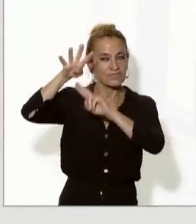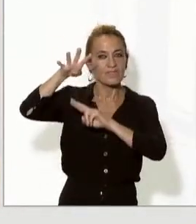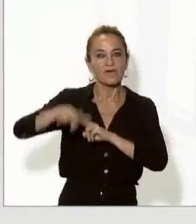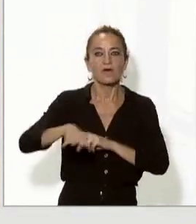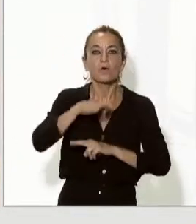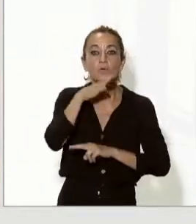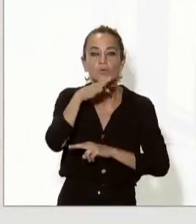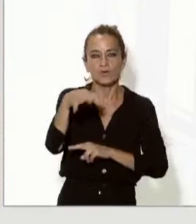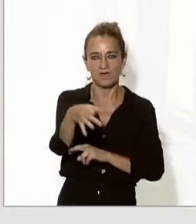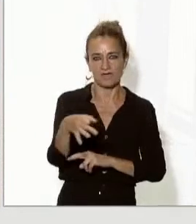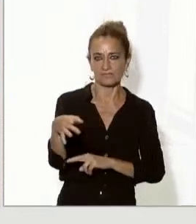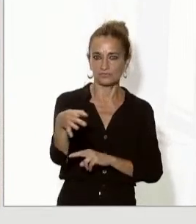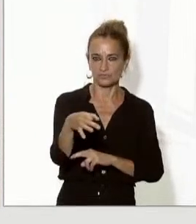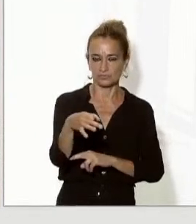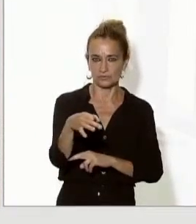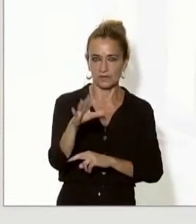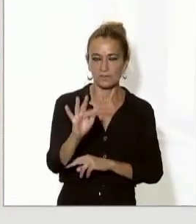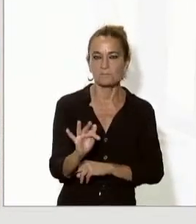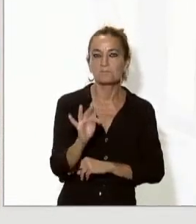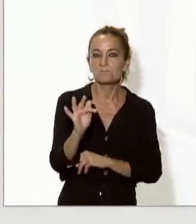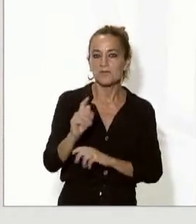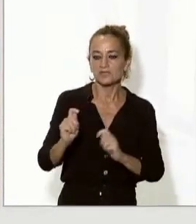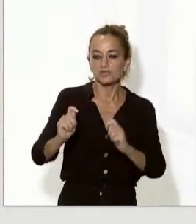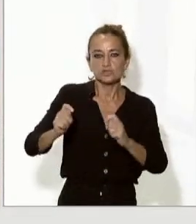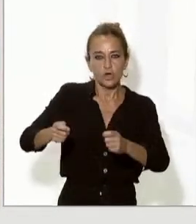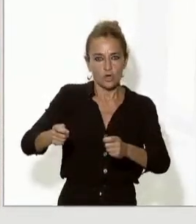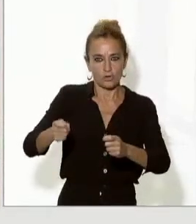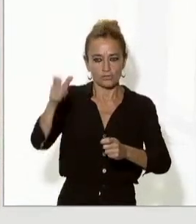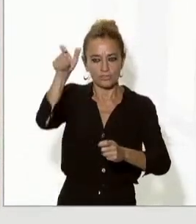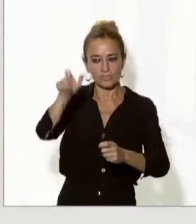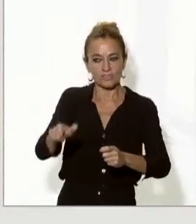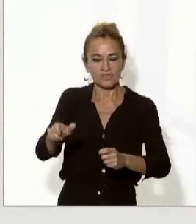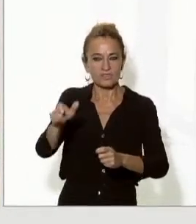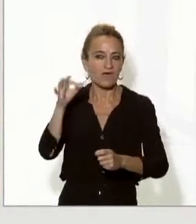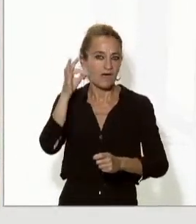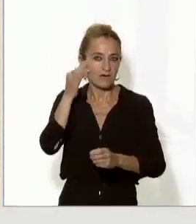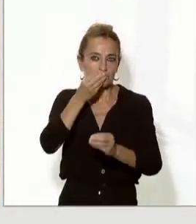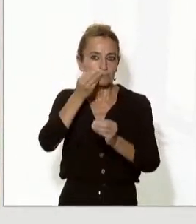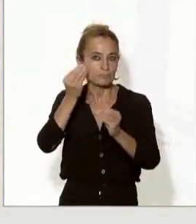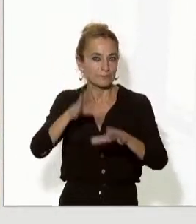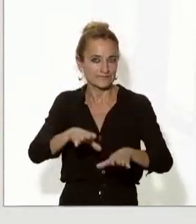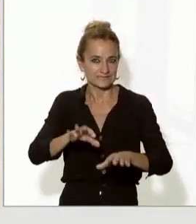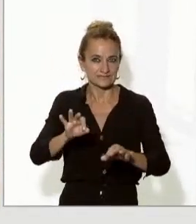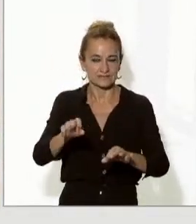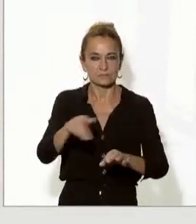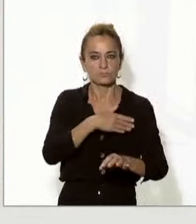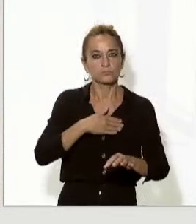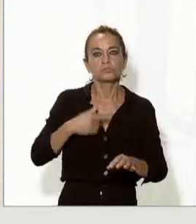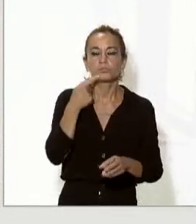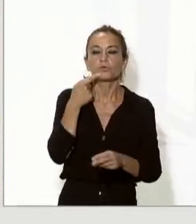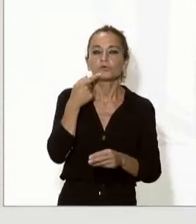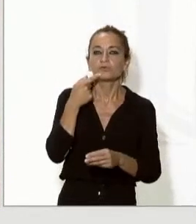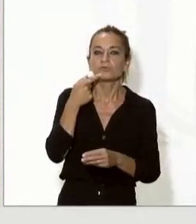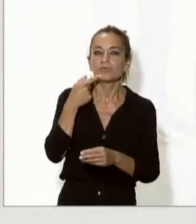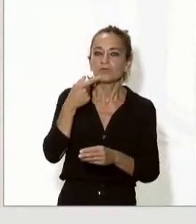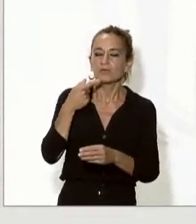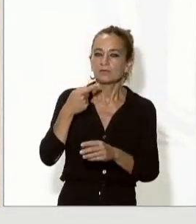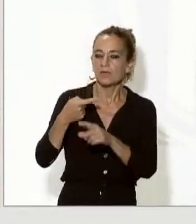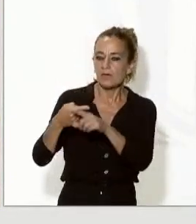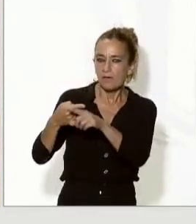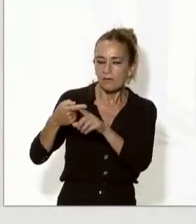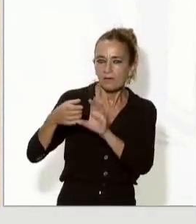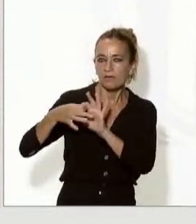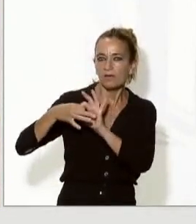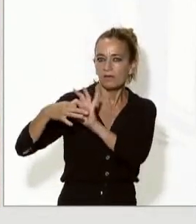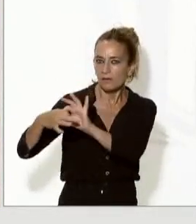Andorra i el nomenament de la seva representant. Creiem que això també reforçarà aquestes relacions de bon veïnatge i permetrà un